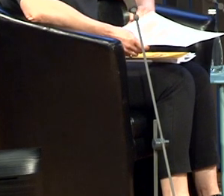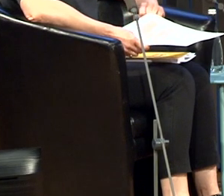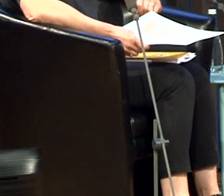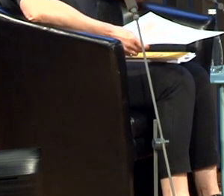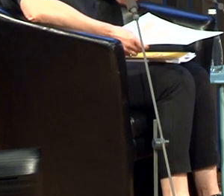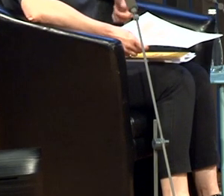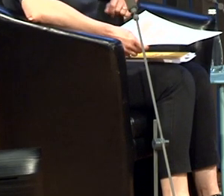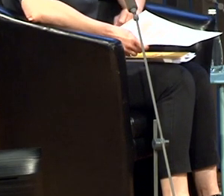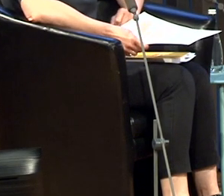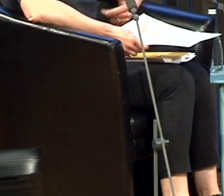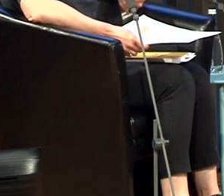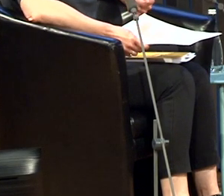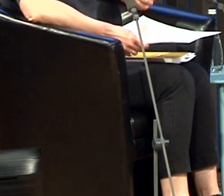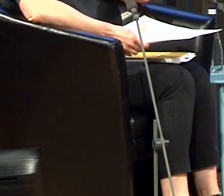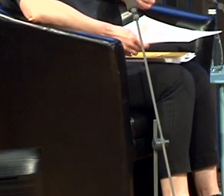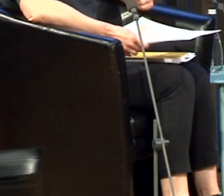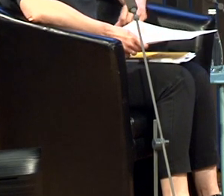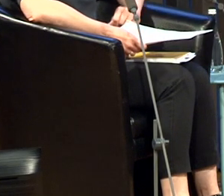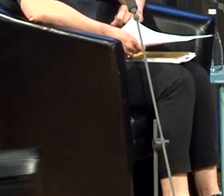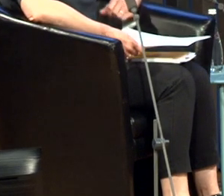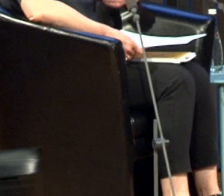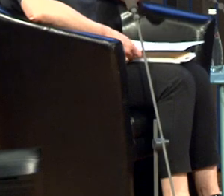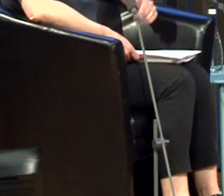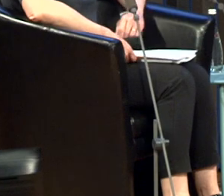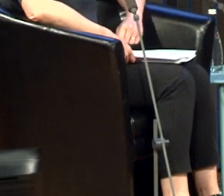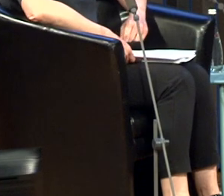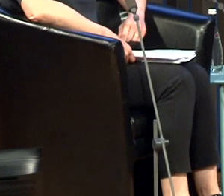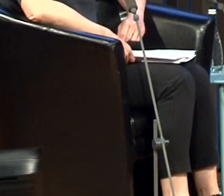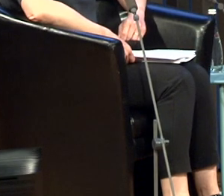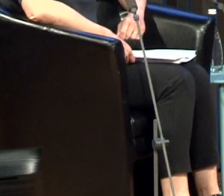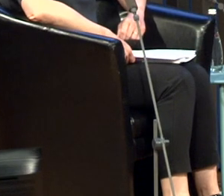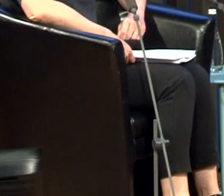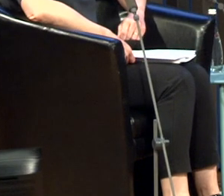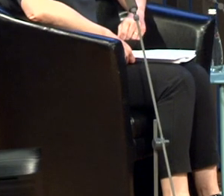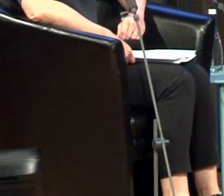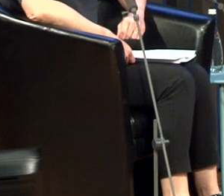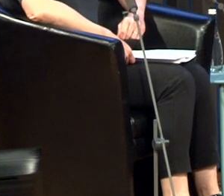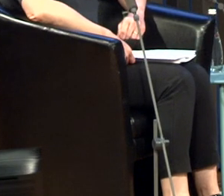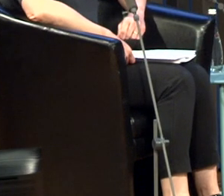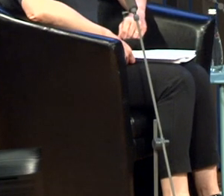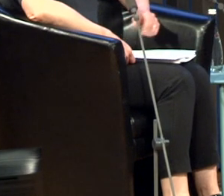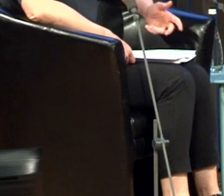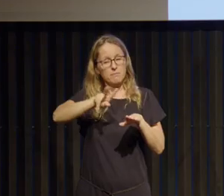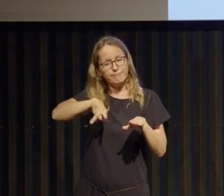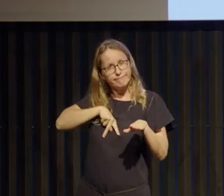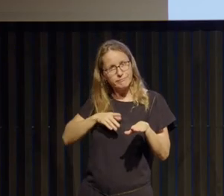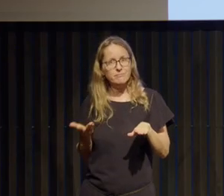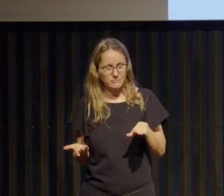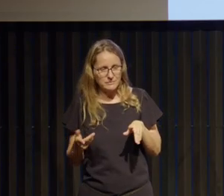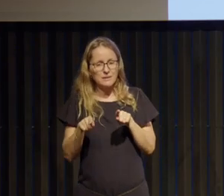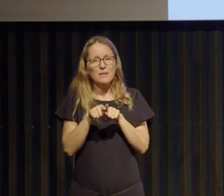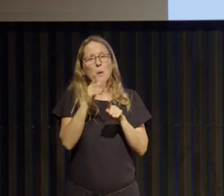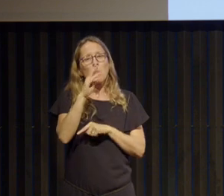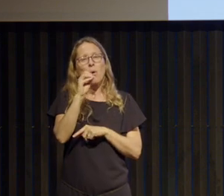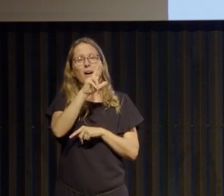l'anorexie, mon expérience, conseils, ma méthode, paru aux éditions de Box supérieur. C'est un livre à la forme